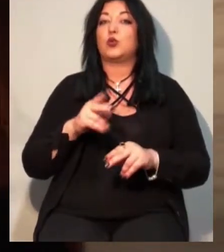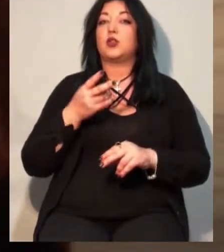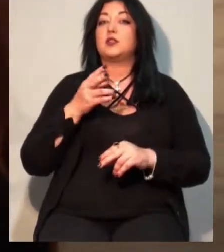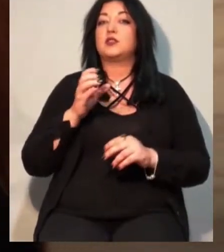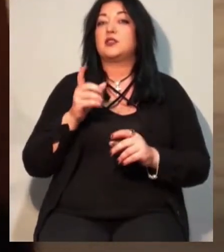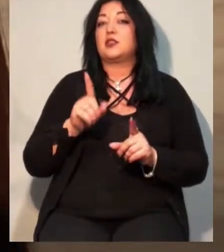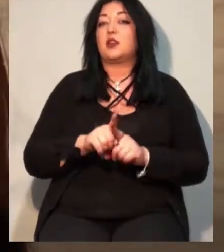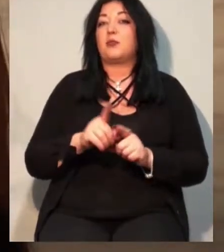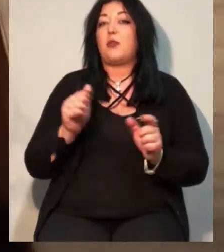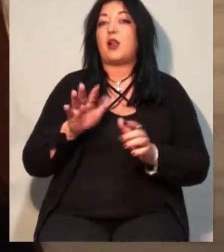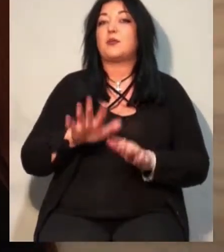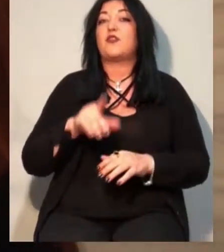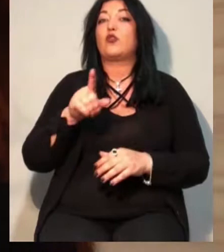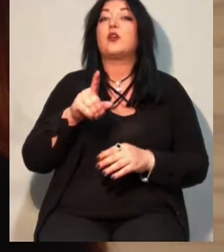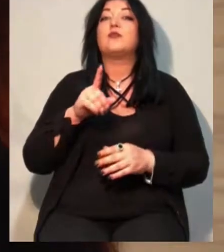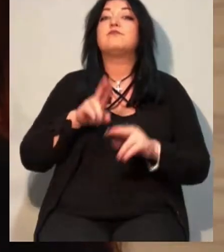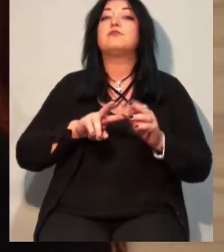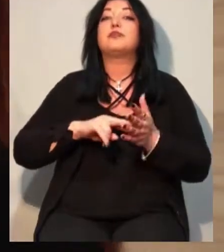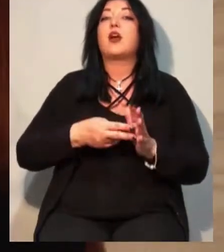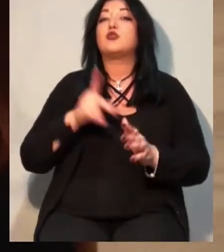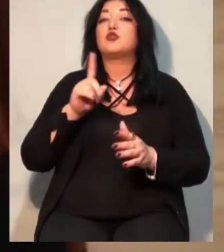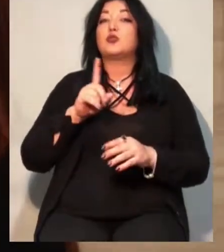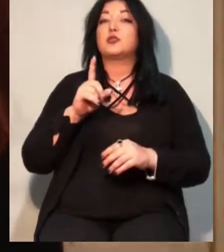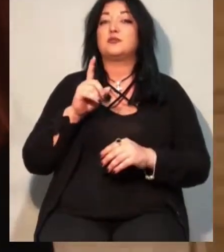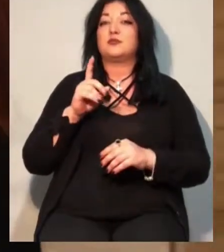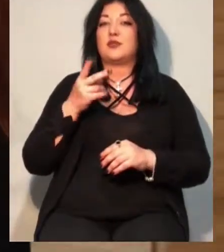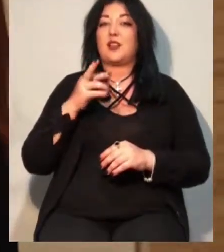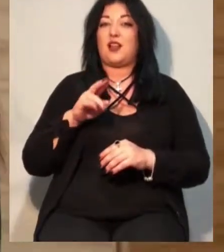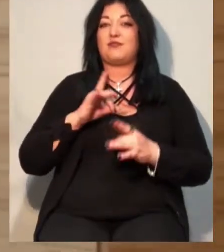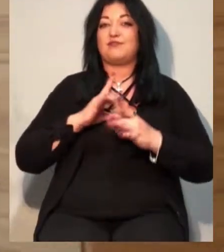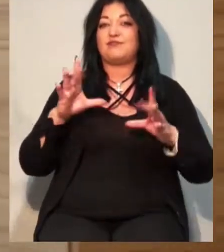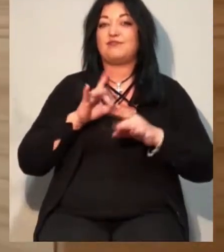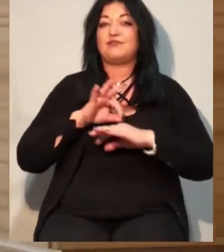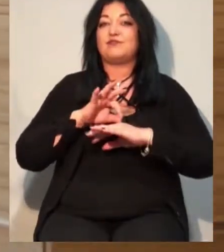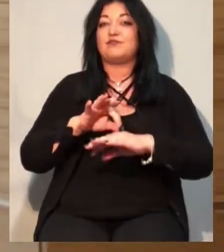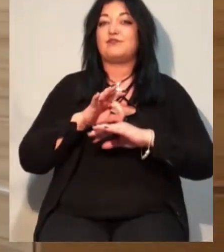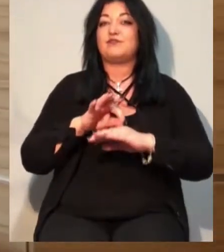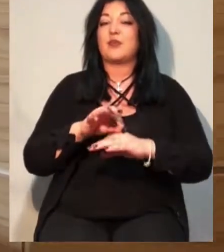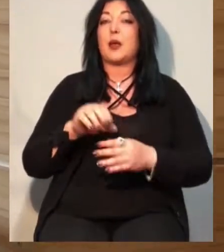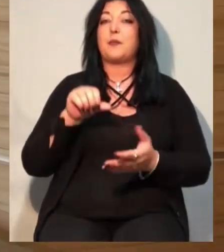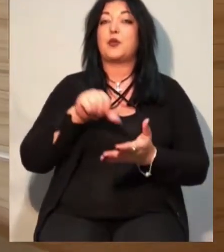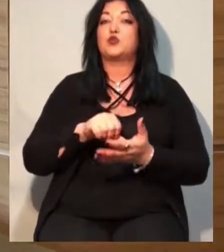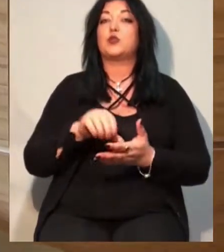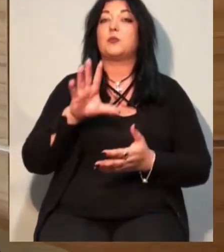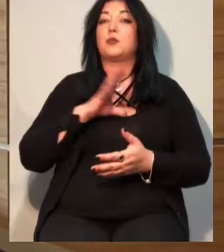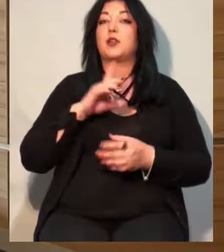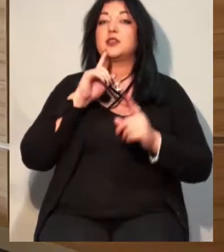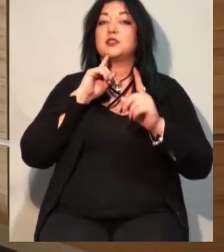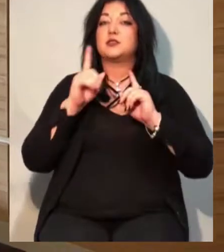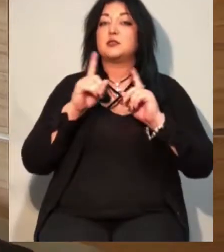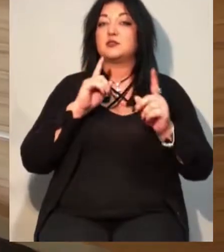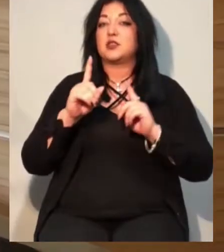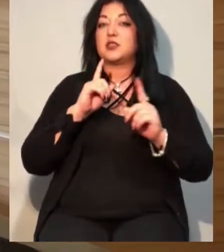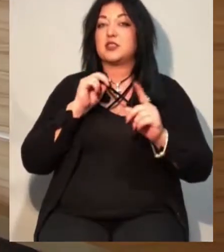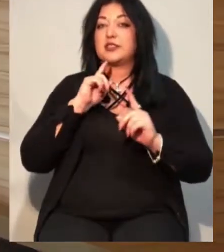вона висвітлювалася засобами масової інформації. Були представники позивачів, також були присутніми на засіданнях такої робочої групи.